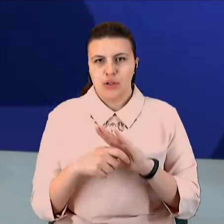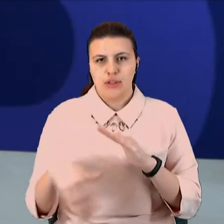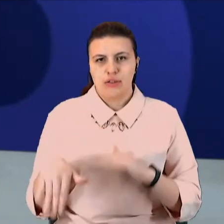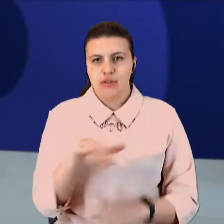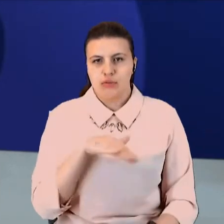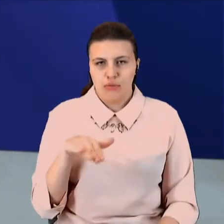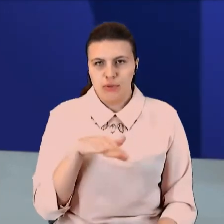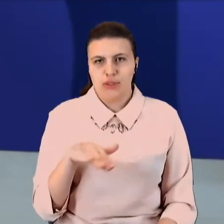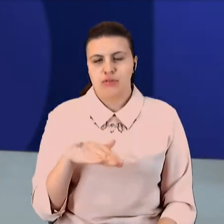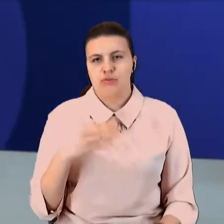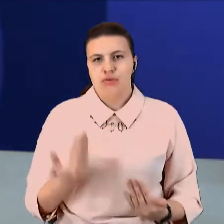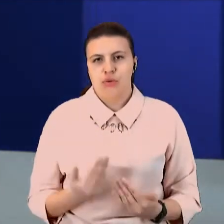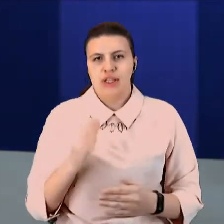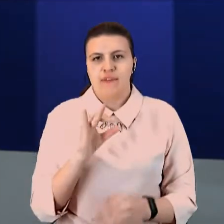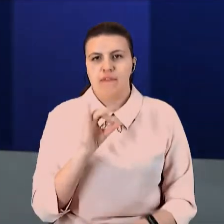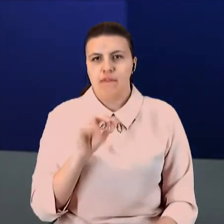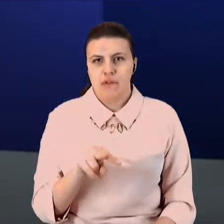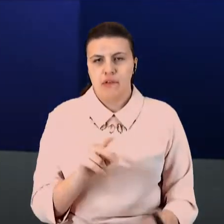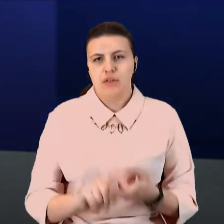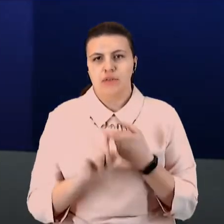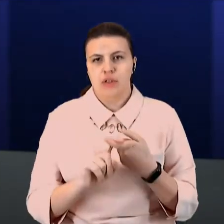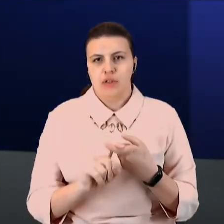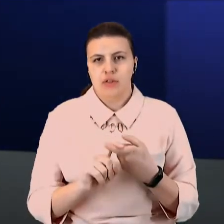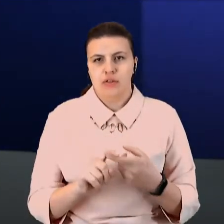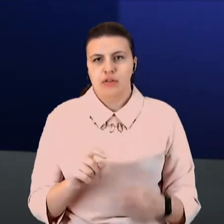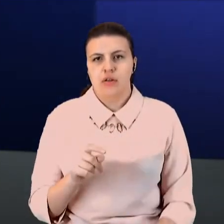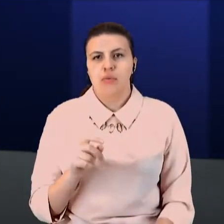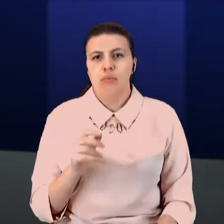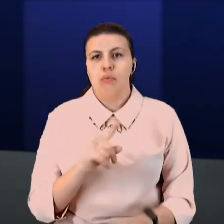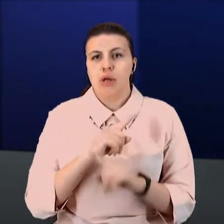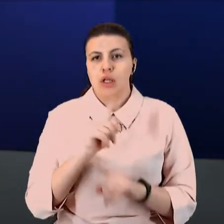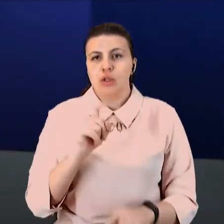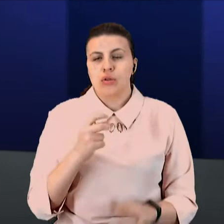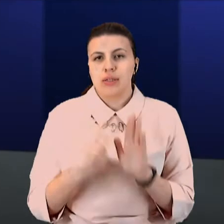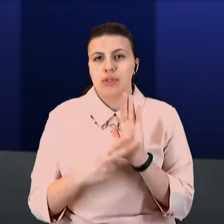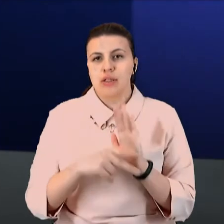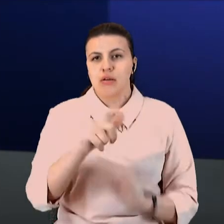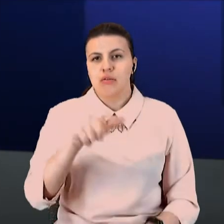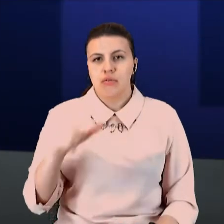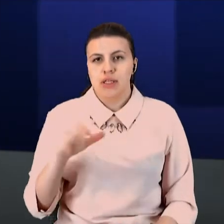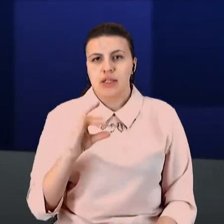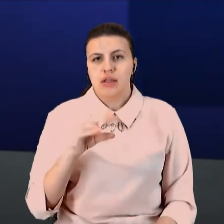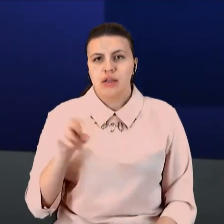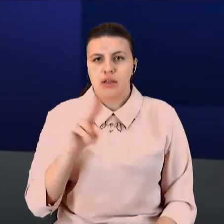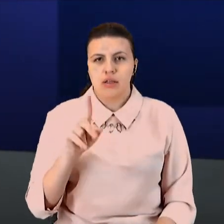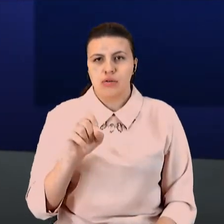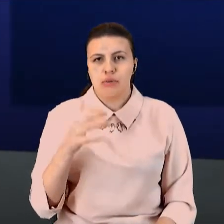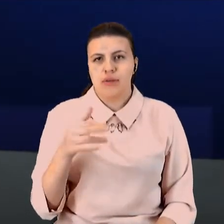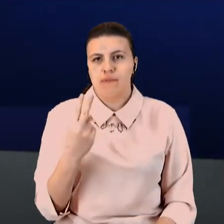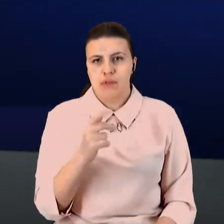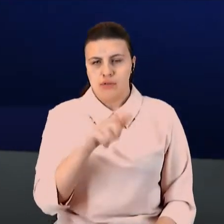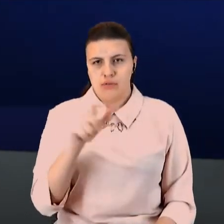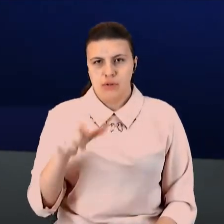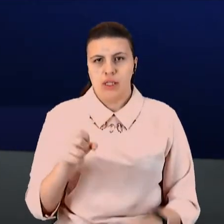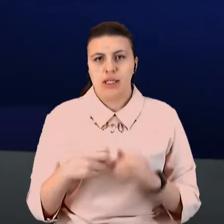У 2020 році від віл в області померло 170 хворих, від сніду – 152 людини. Це на 17